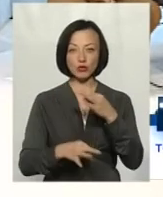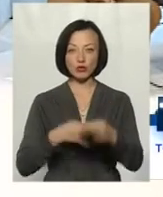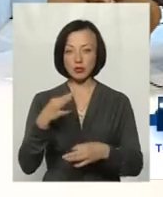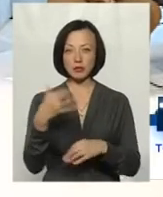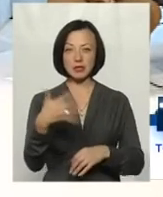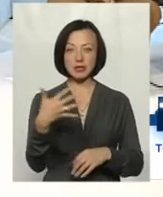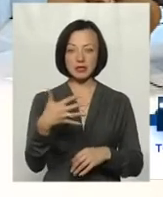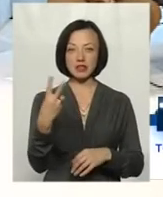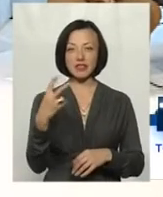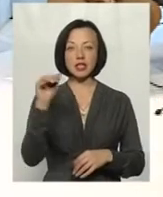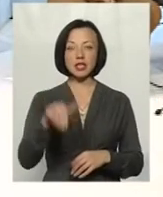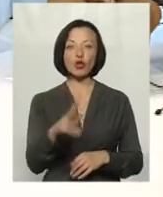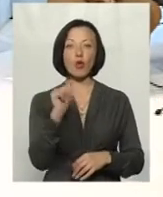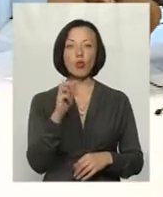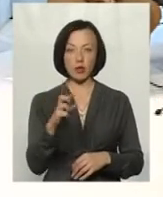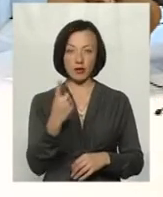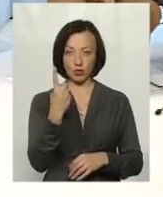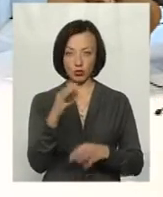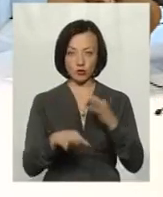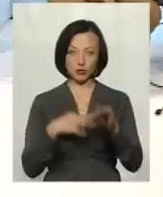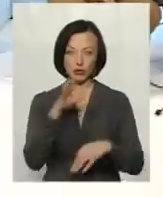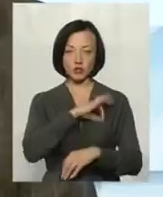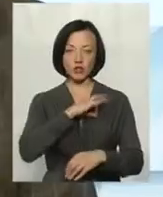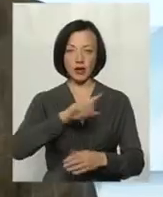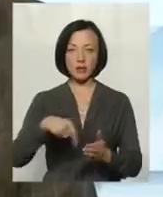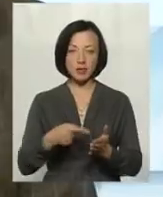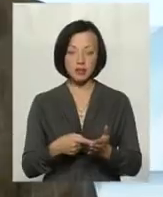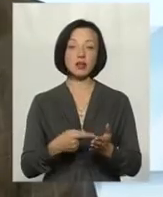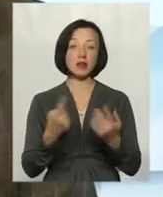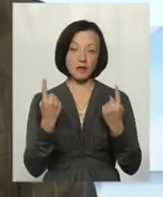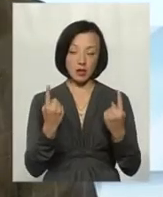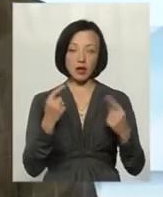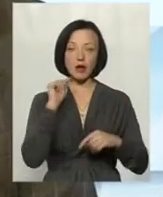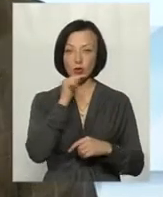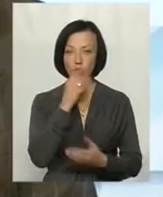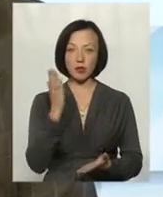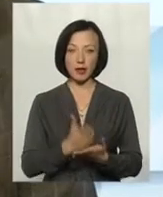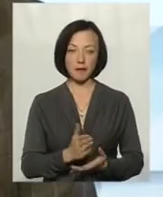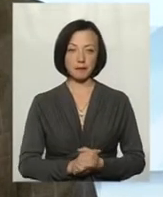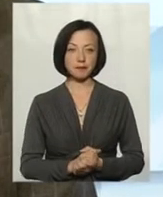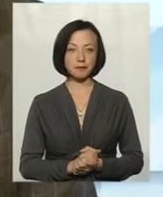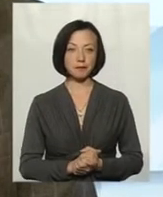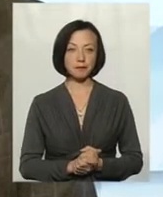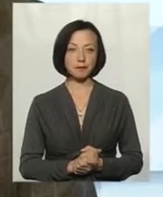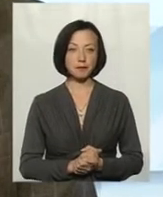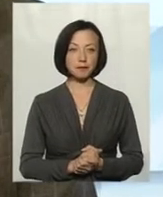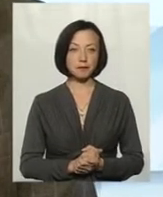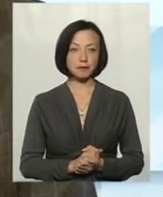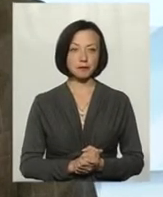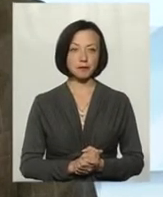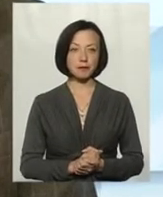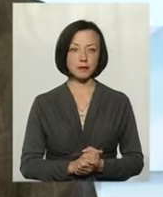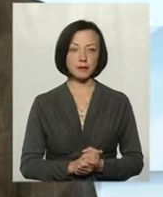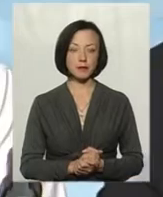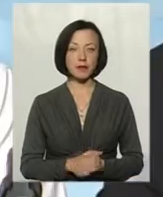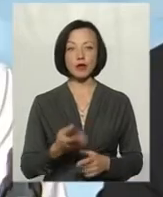52 тисячі кубометрів на добу, споживає місто. Тобто досить суттєве скорочення. Тому